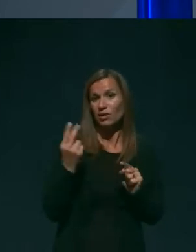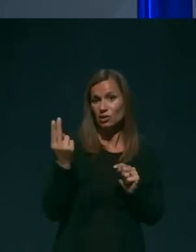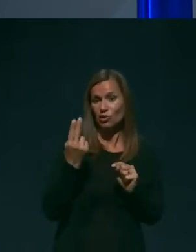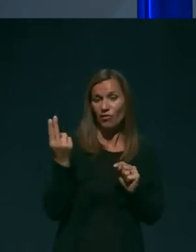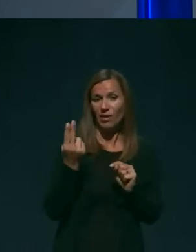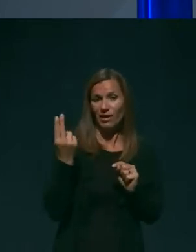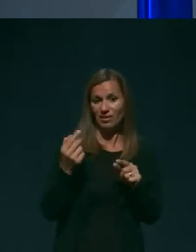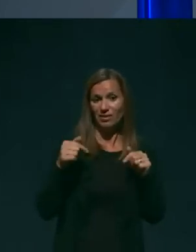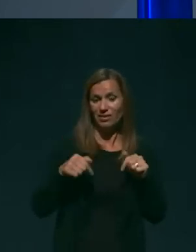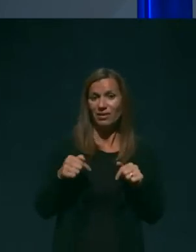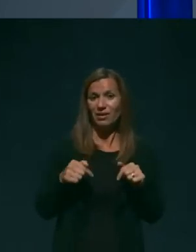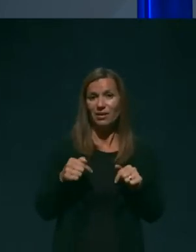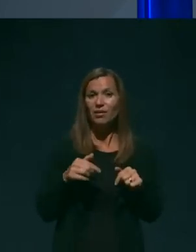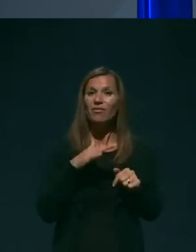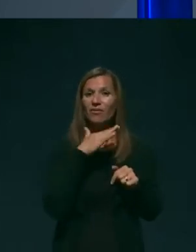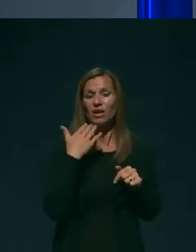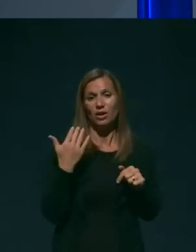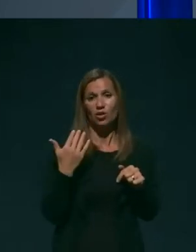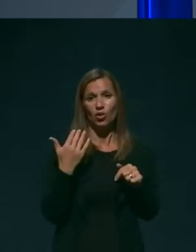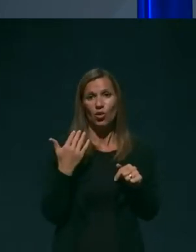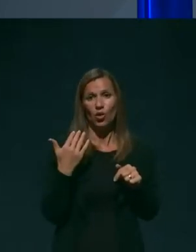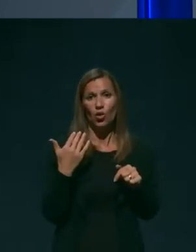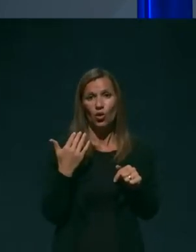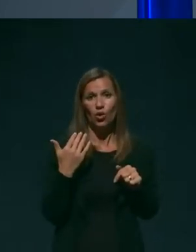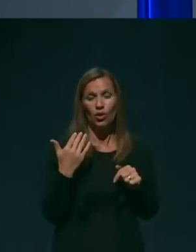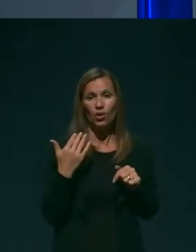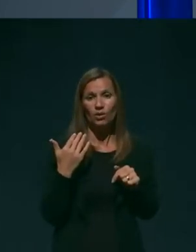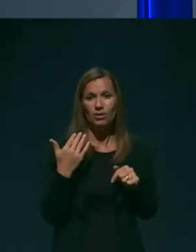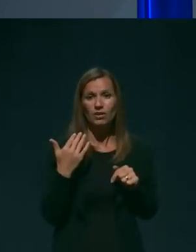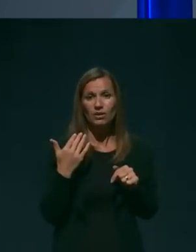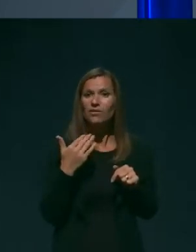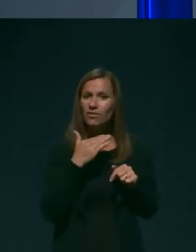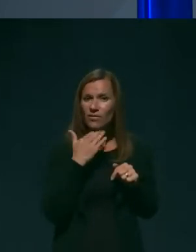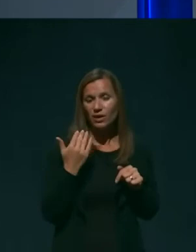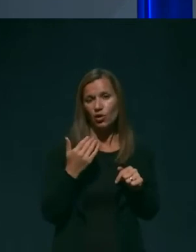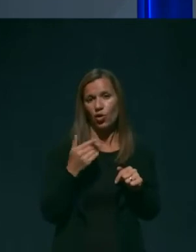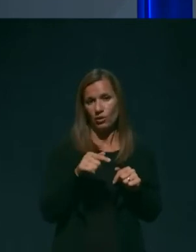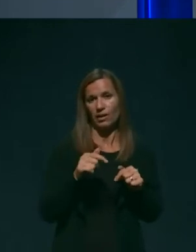kar precej življen. Hvala lepa.